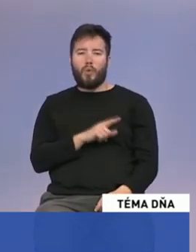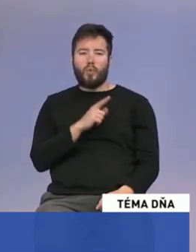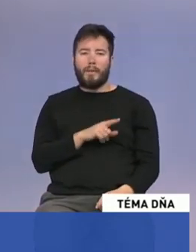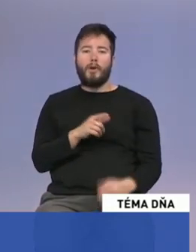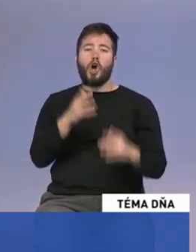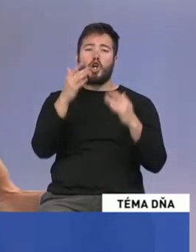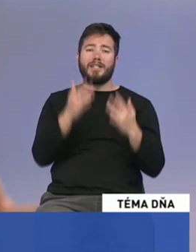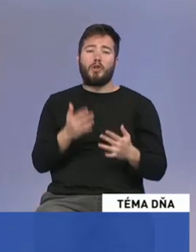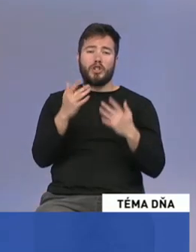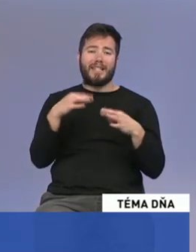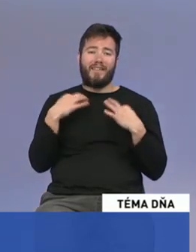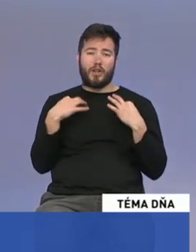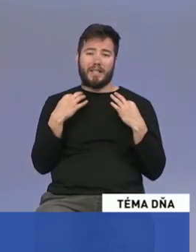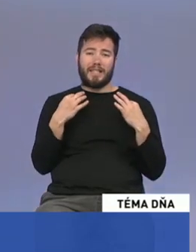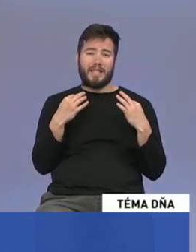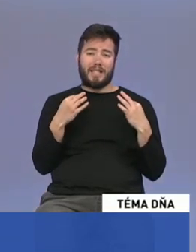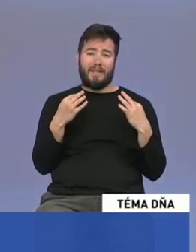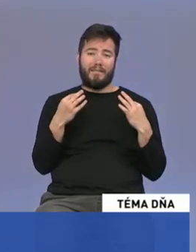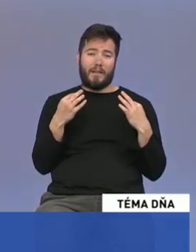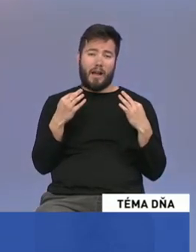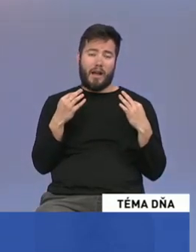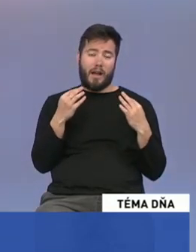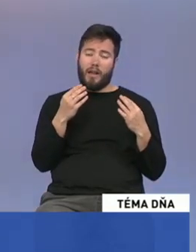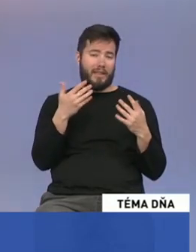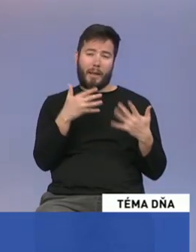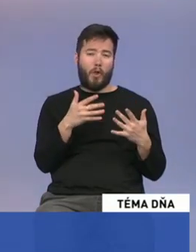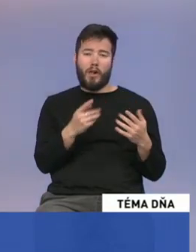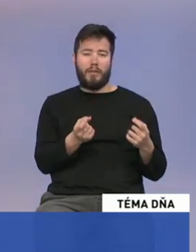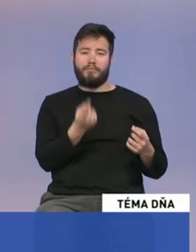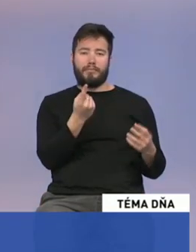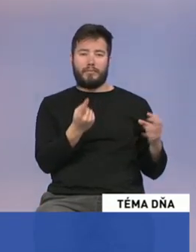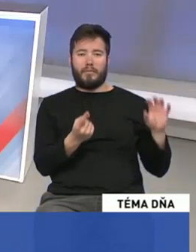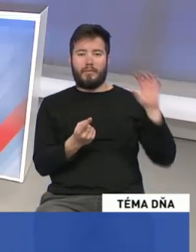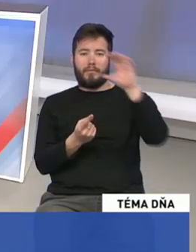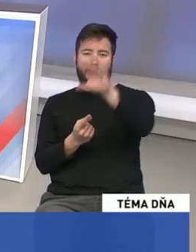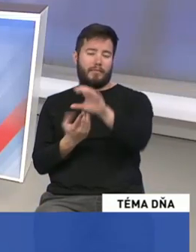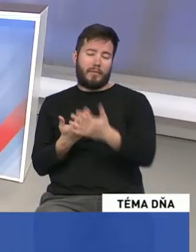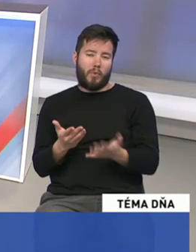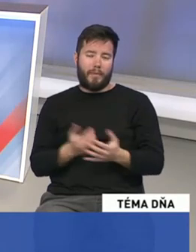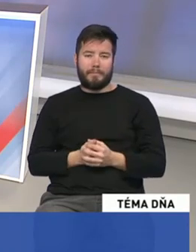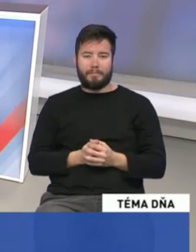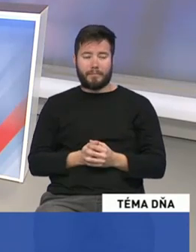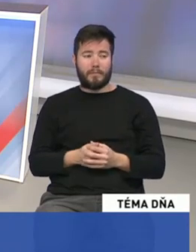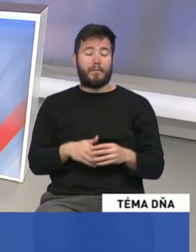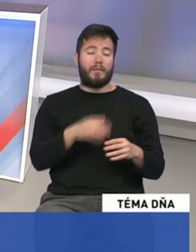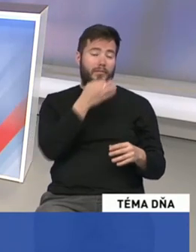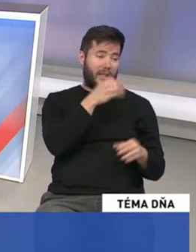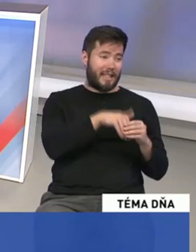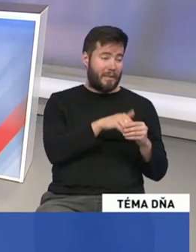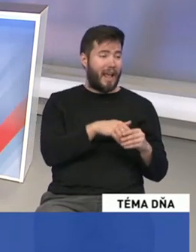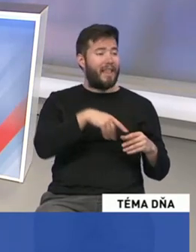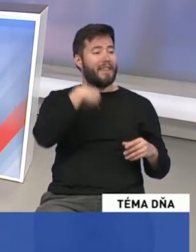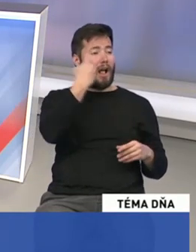v rozpočte, ktorý je venovaný pre rezor zdravotnictva. Že mala by možno ďalšia vláda otvoriť opäť ten dokument. Lebo teraz hlavne Smer SD